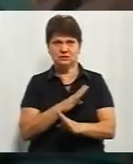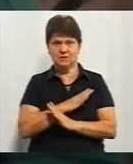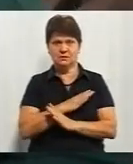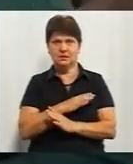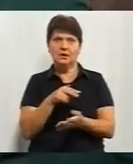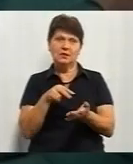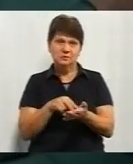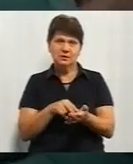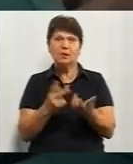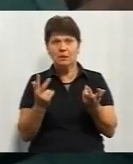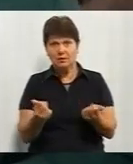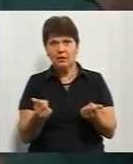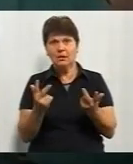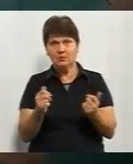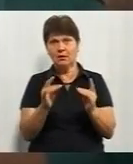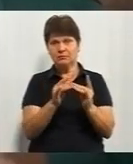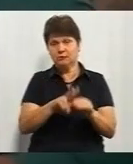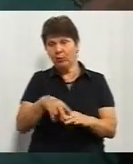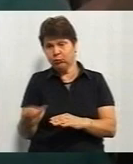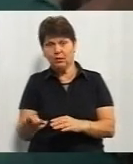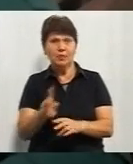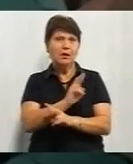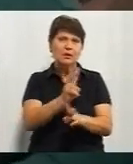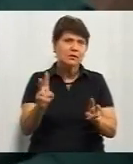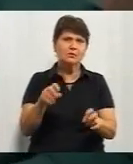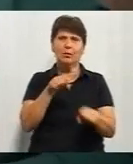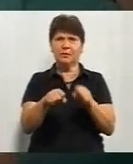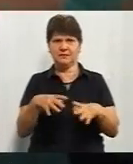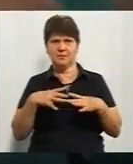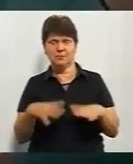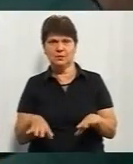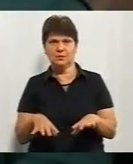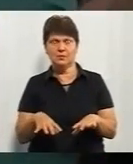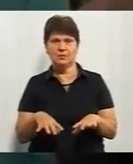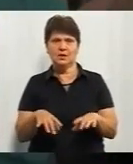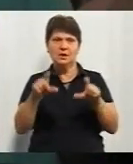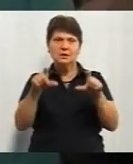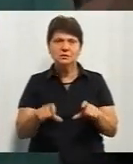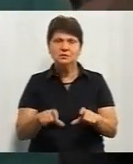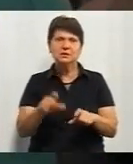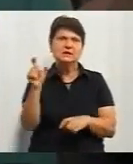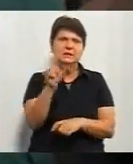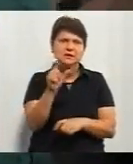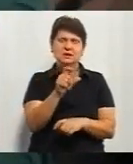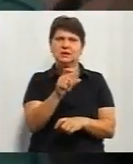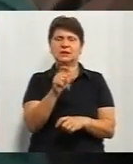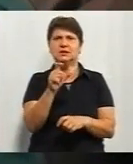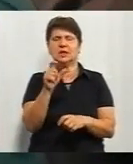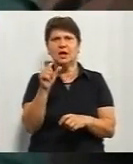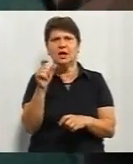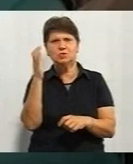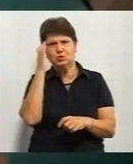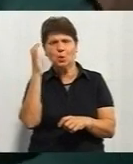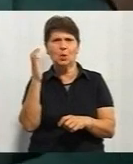також стоїть, тобі, да, ну з ліжка, ну більш ніхто, його ніхто не бив. І він весь сидить синьо, чорно, оранжево, жовто,